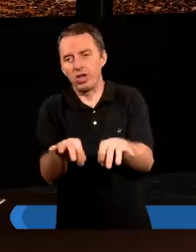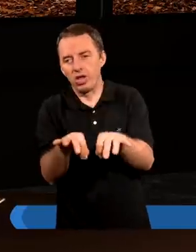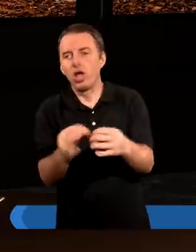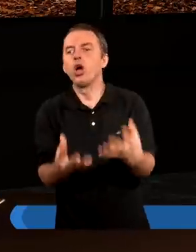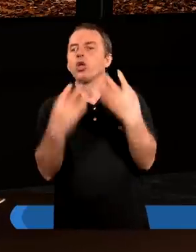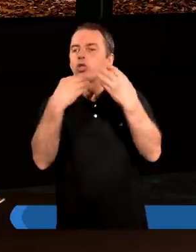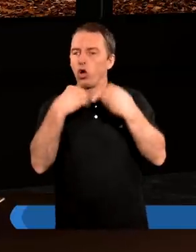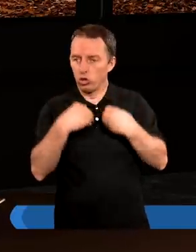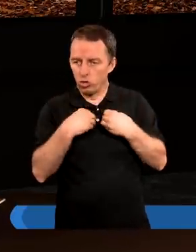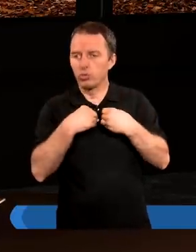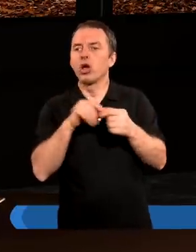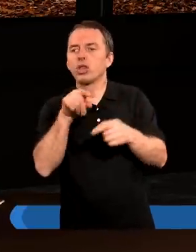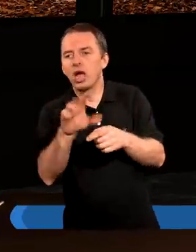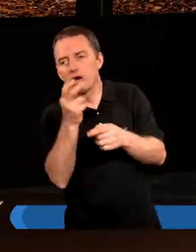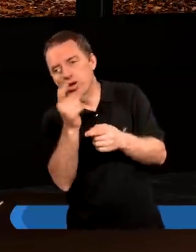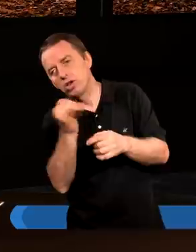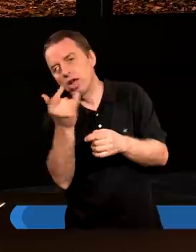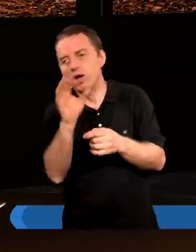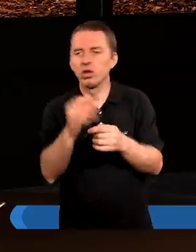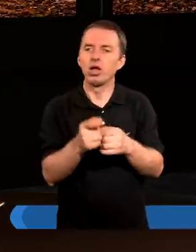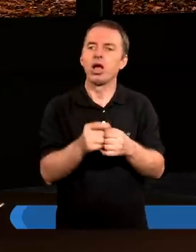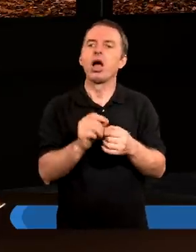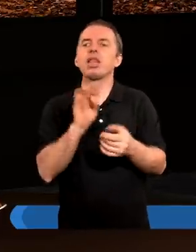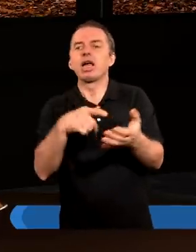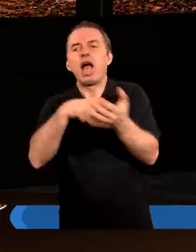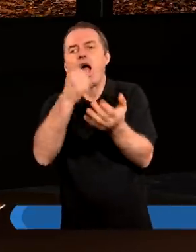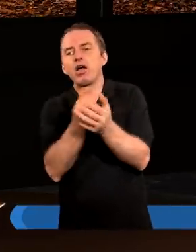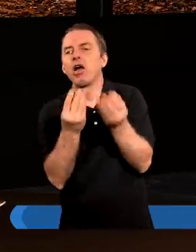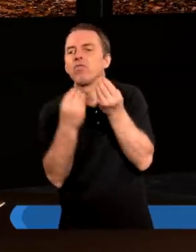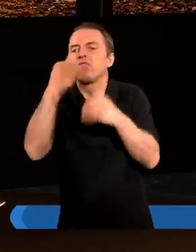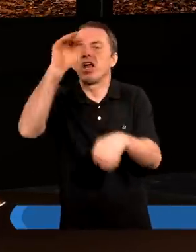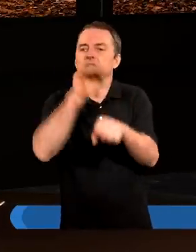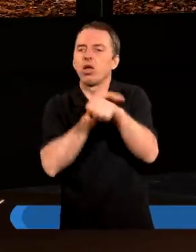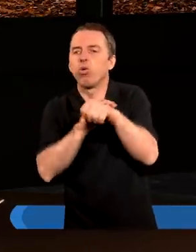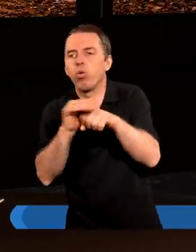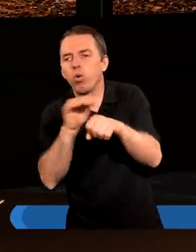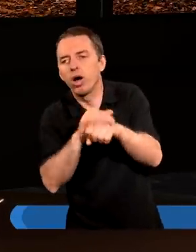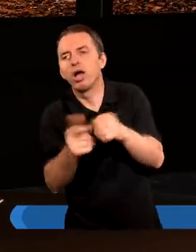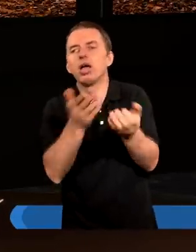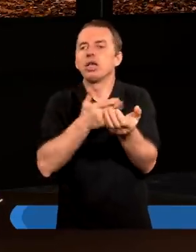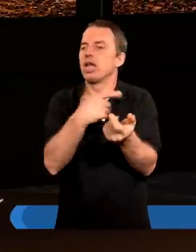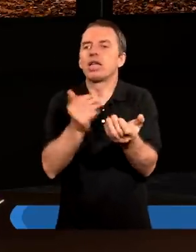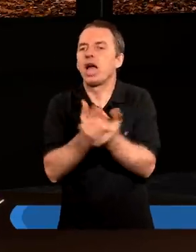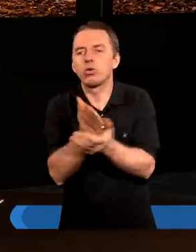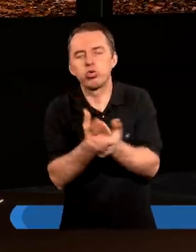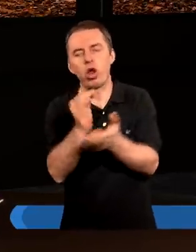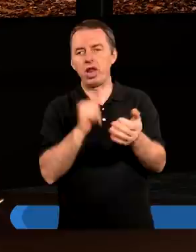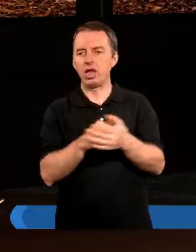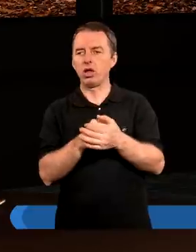a dostępuje tego czegoś, takiego aktu wielkiej łaski, niezasłużonej,